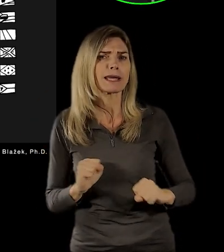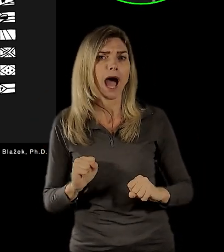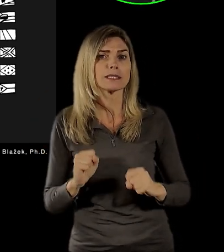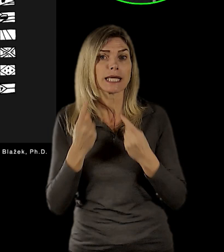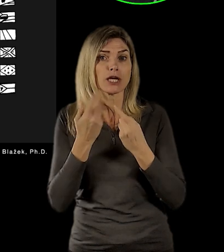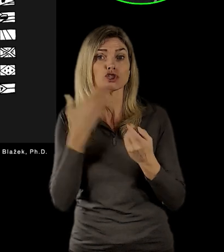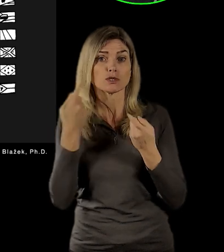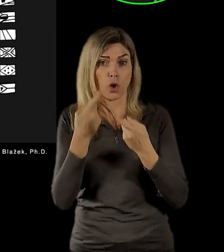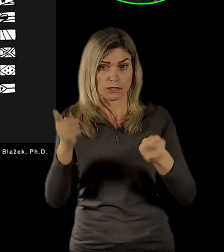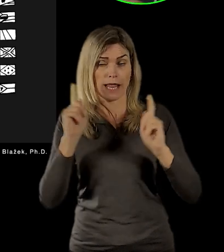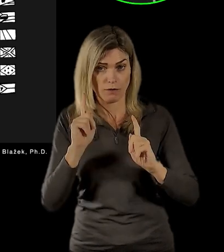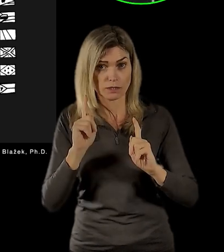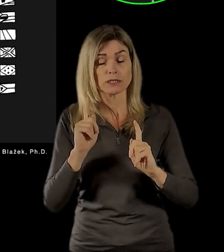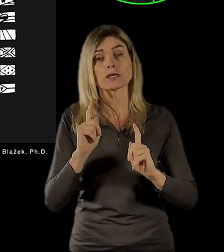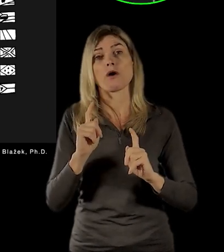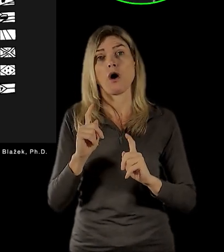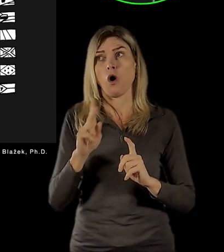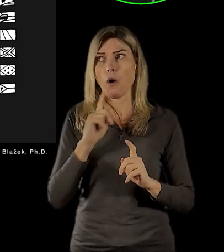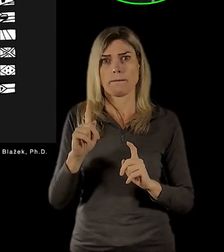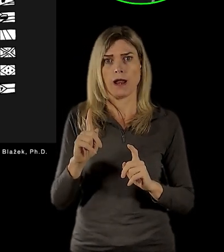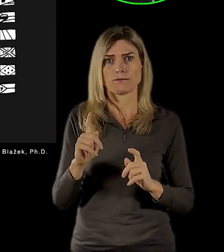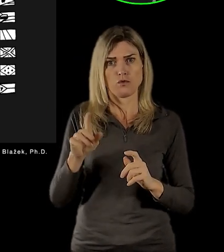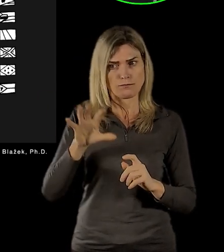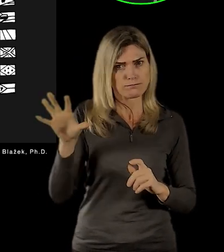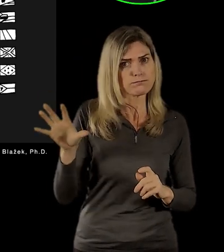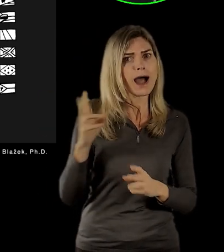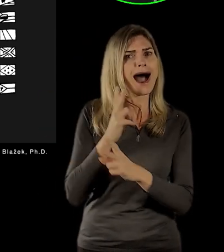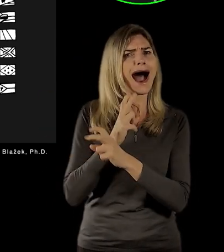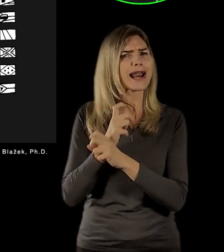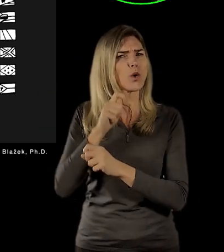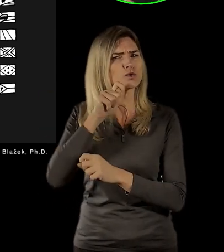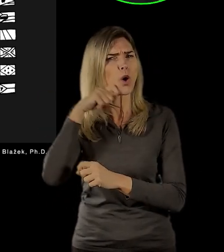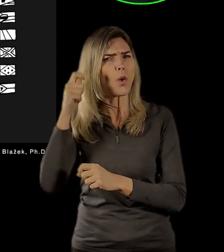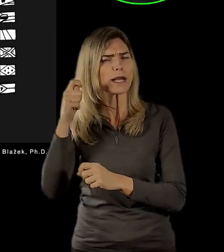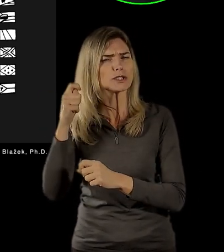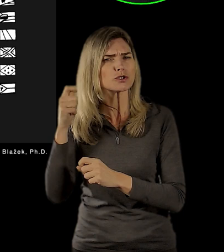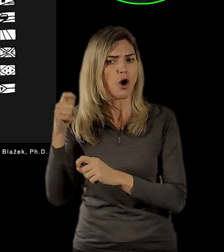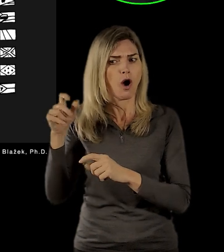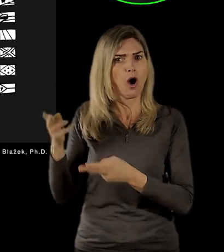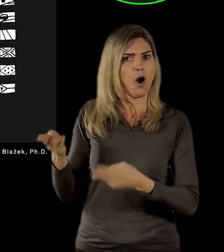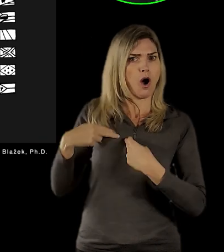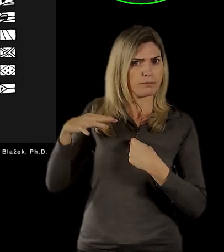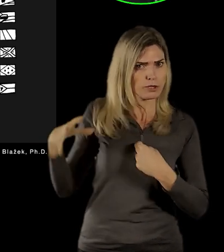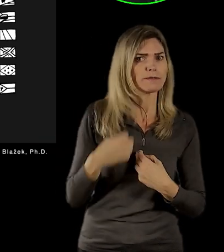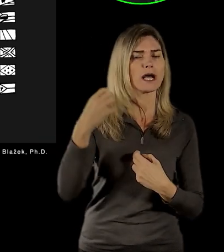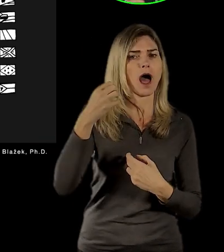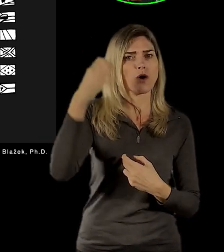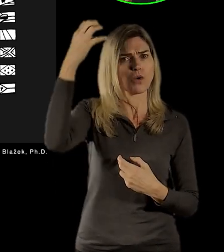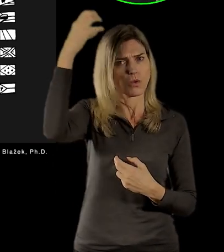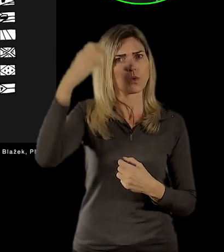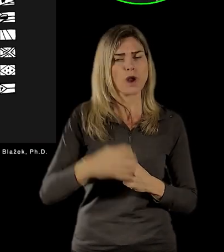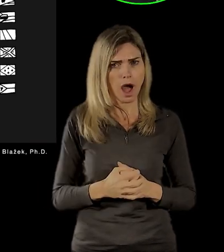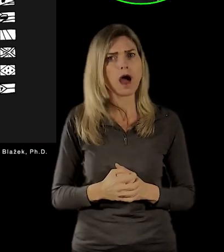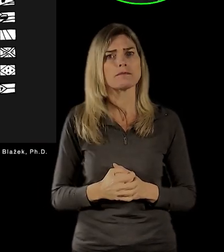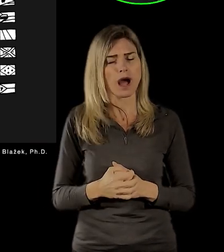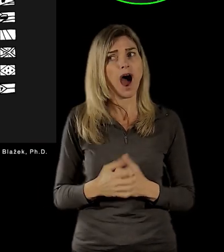převzalo jako jedno z málo vůbec na světě korunu po Rakousku, Uhersku. Současně ten spor o